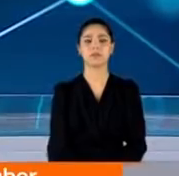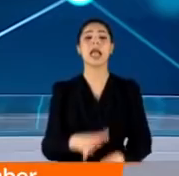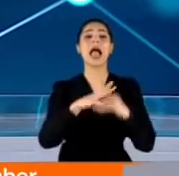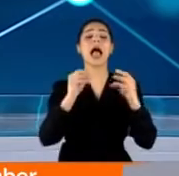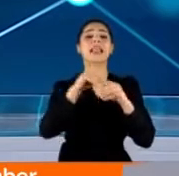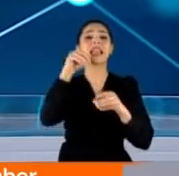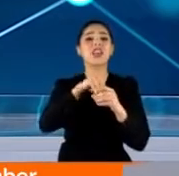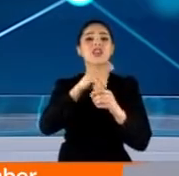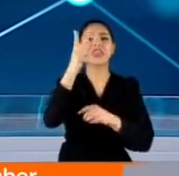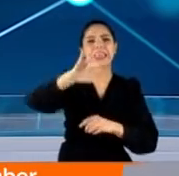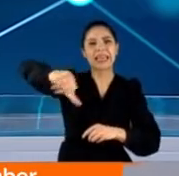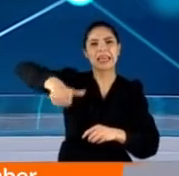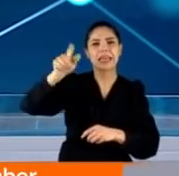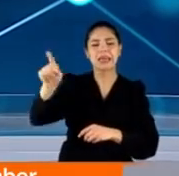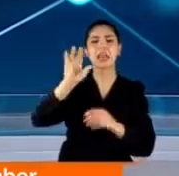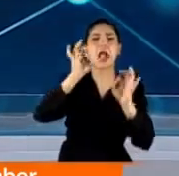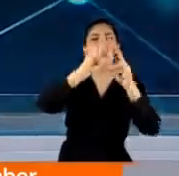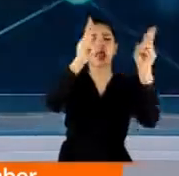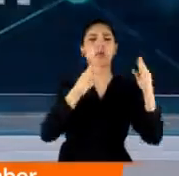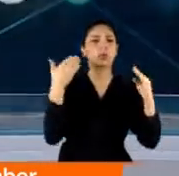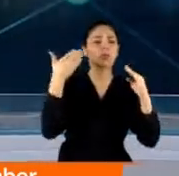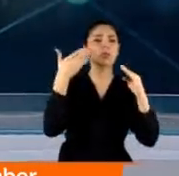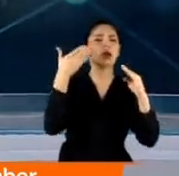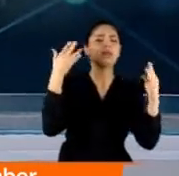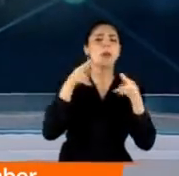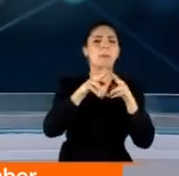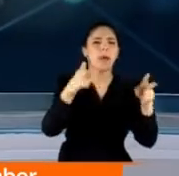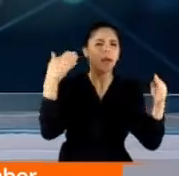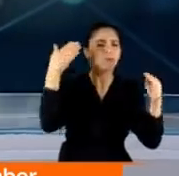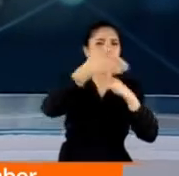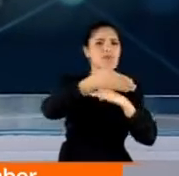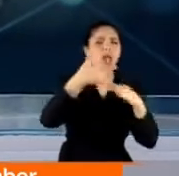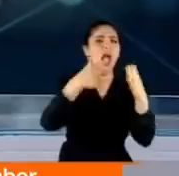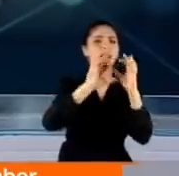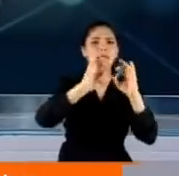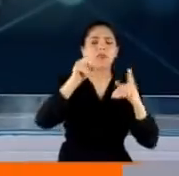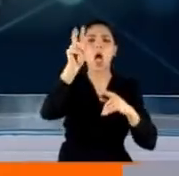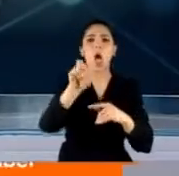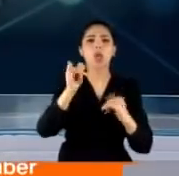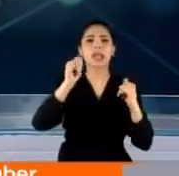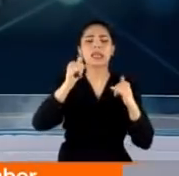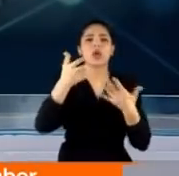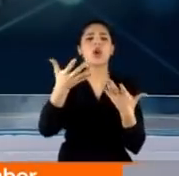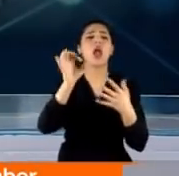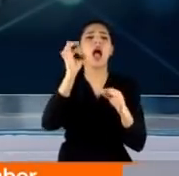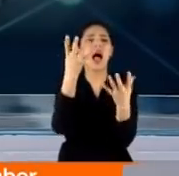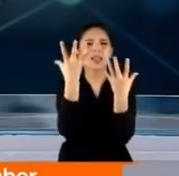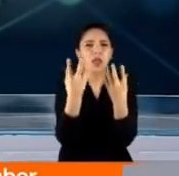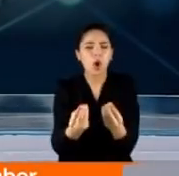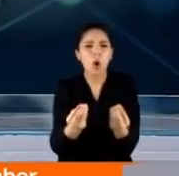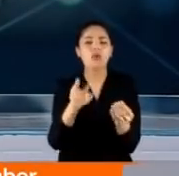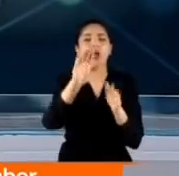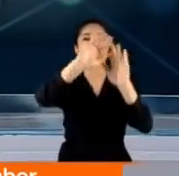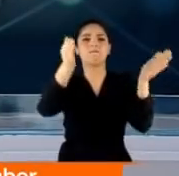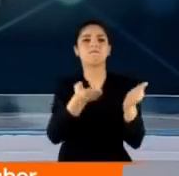Adana'da iki hırsız bir kuyumcu dükkanının kepenklerini kırdı, içeri girdi. Hedeflerinde içinde 18 kilogram altın bulunan